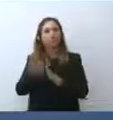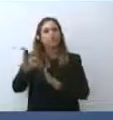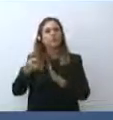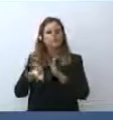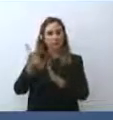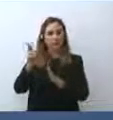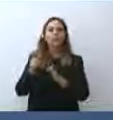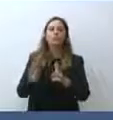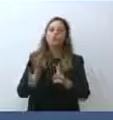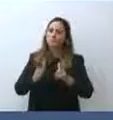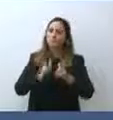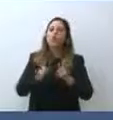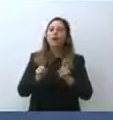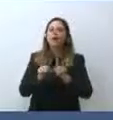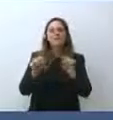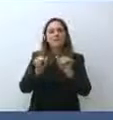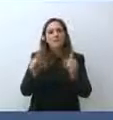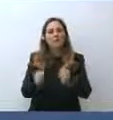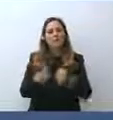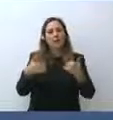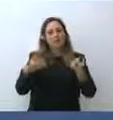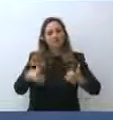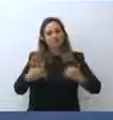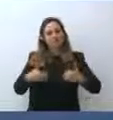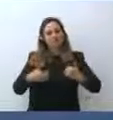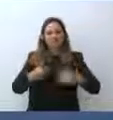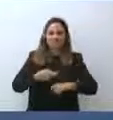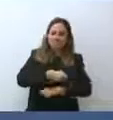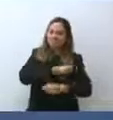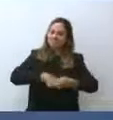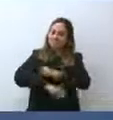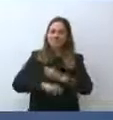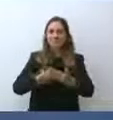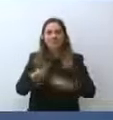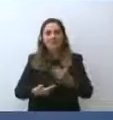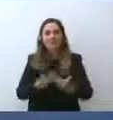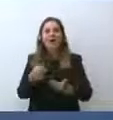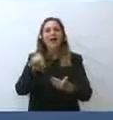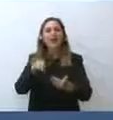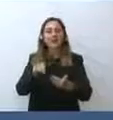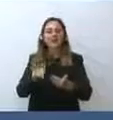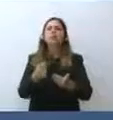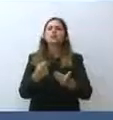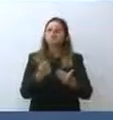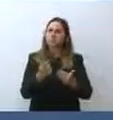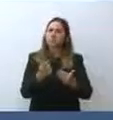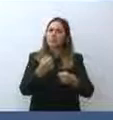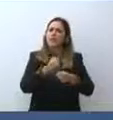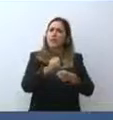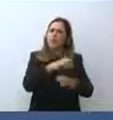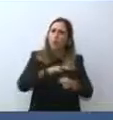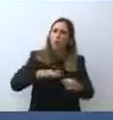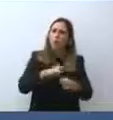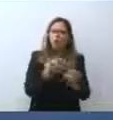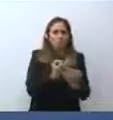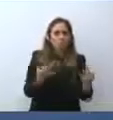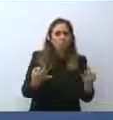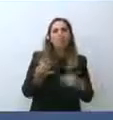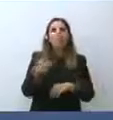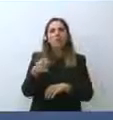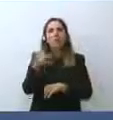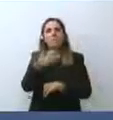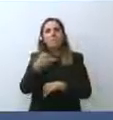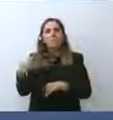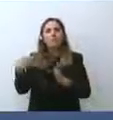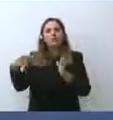po' di incoraggiamento. Il mercato del lavoro va bene, ci sono circa se non sbaglio mezzo milione di occupati